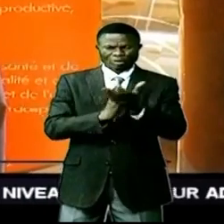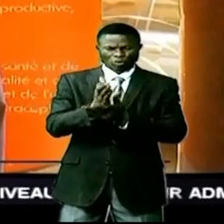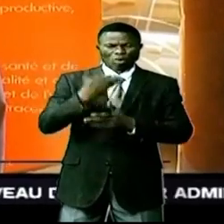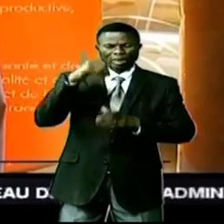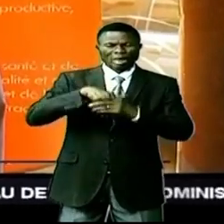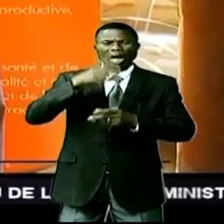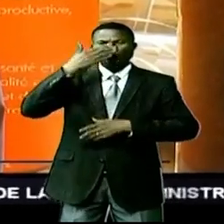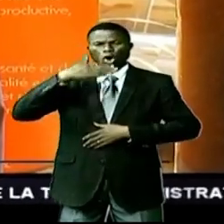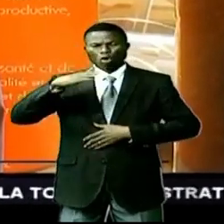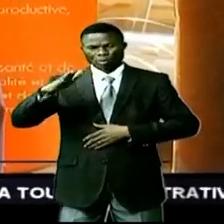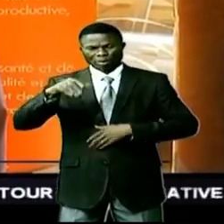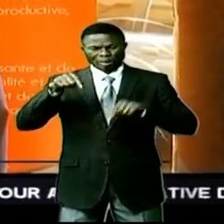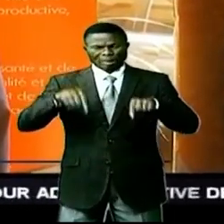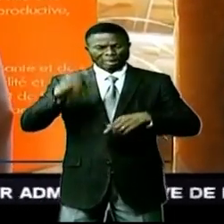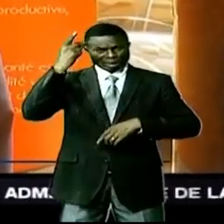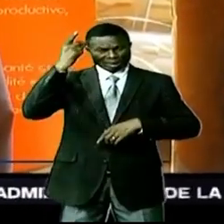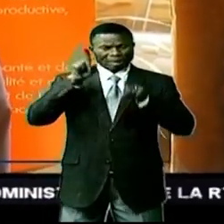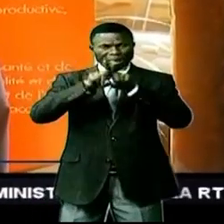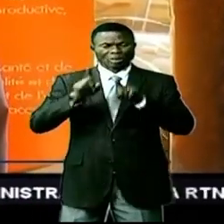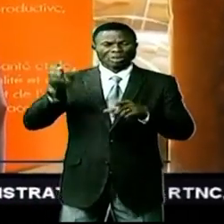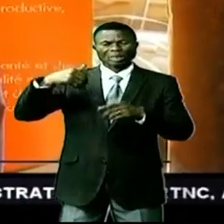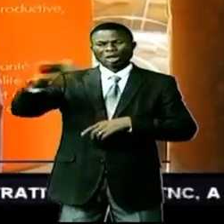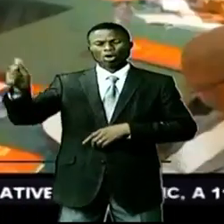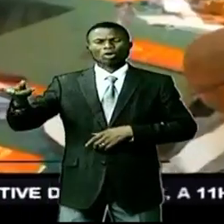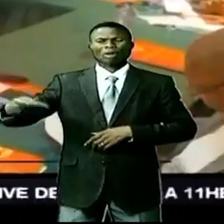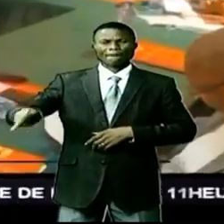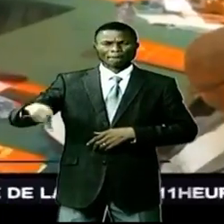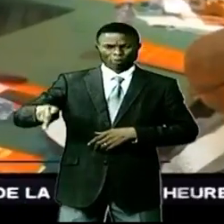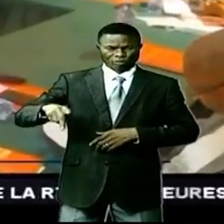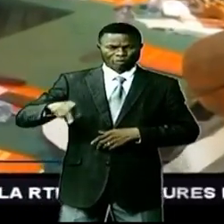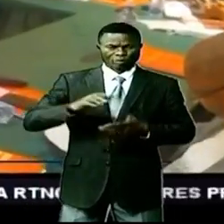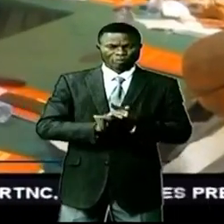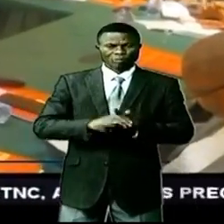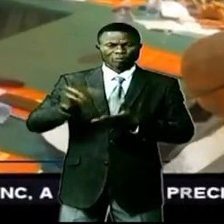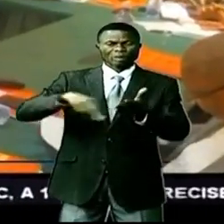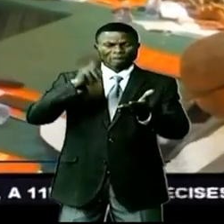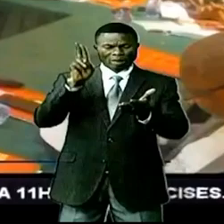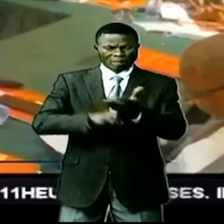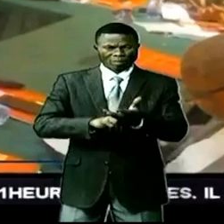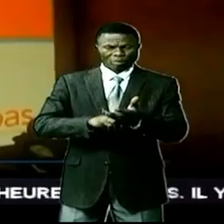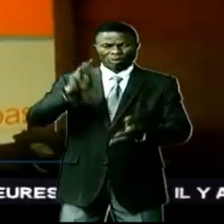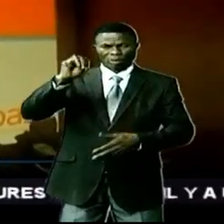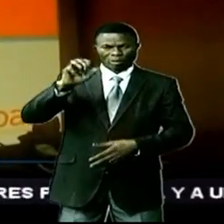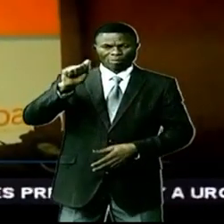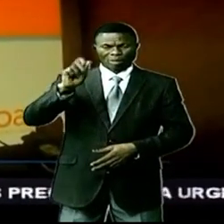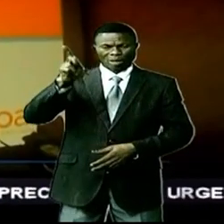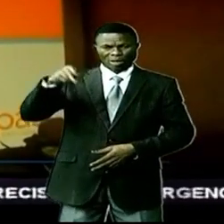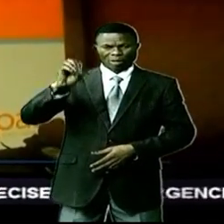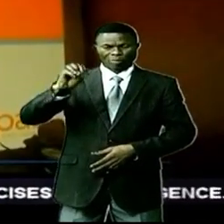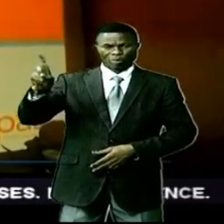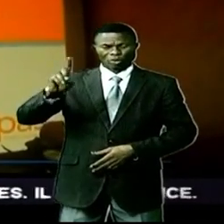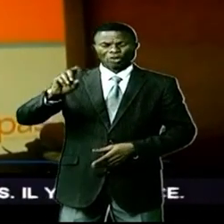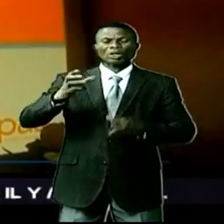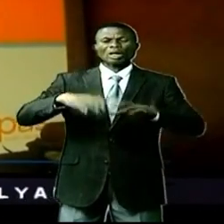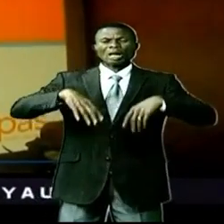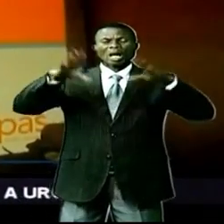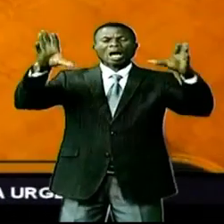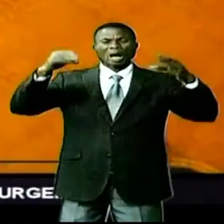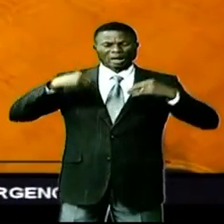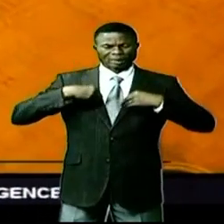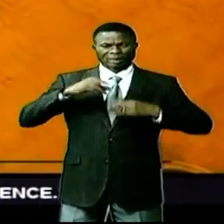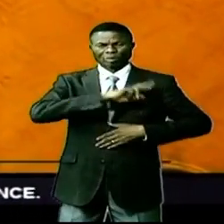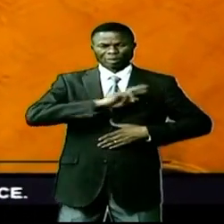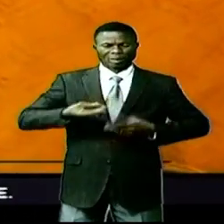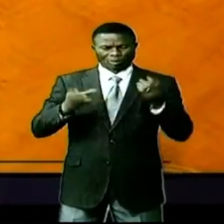sanitaires ici à Kinshasa mais aussi dans les autres provinces. Le protocole de Maputo ratifié par la République démocratique du Congo